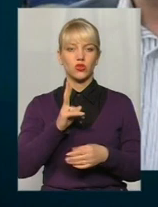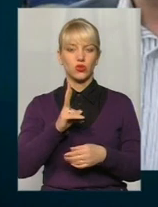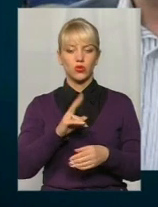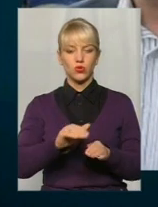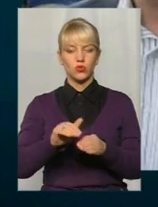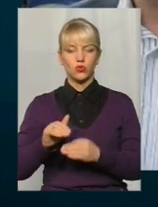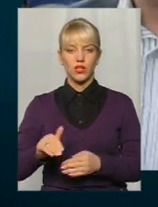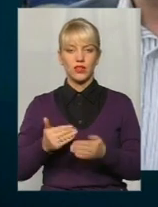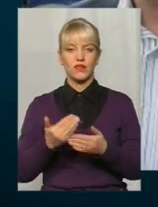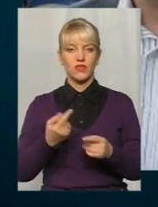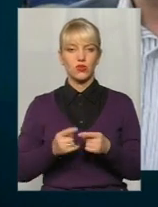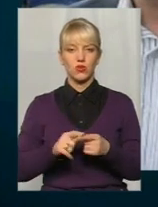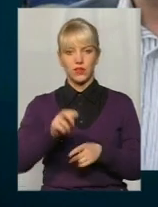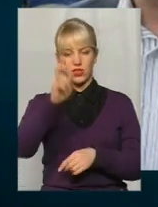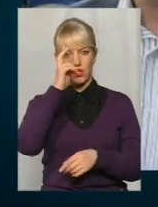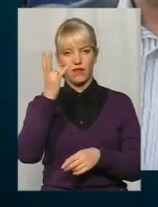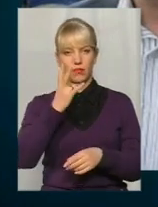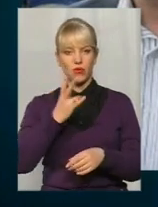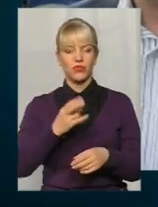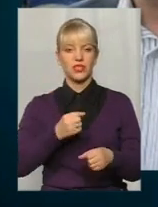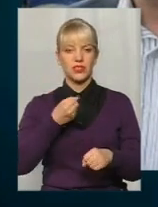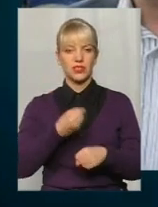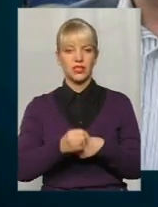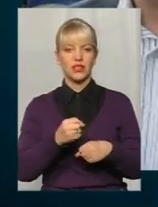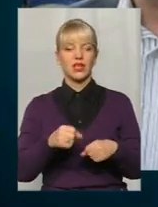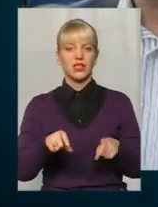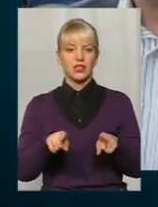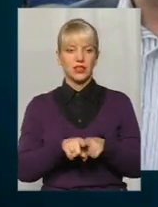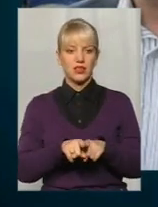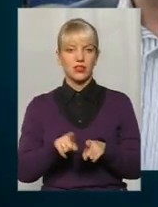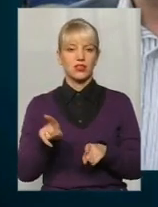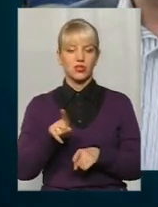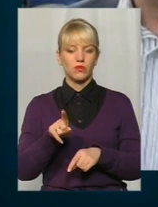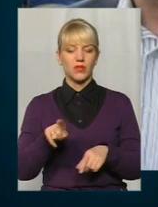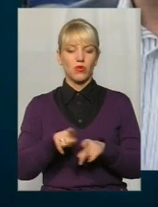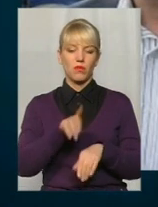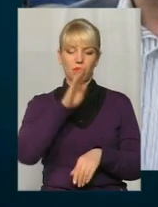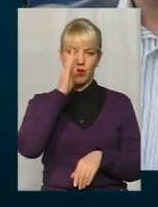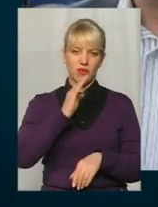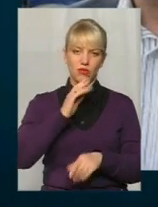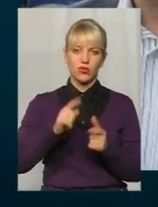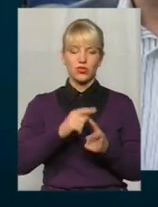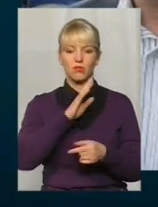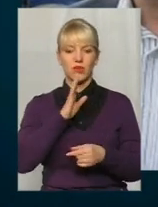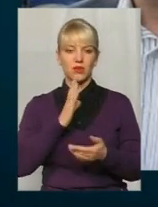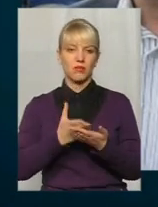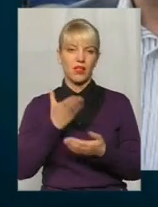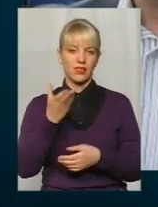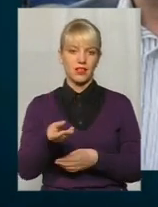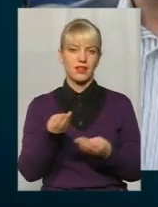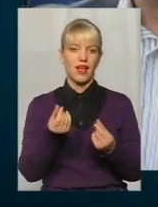ухиляється від цього, то держава має зробити все можливе, щоб заставити такого батька чи матер сплачувати аліменти.